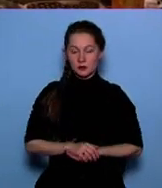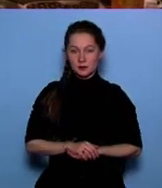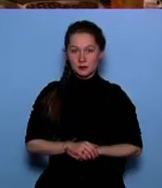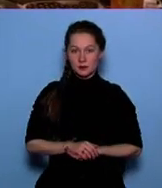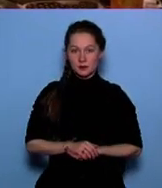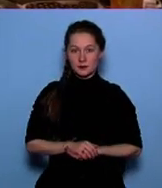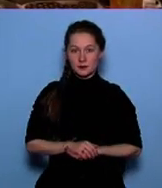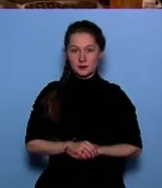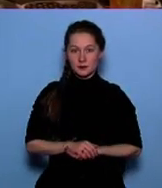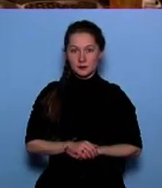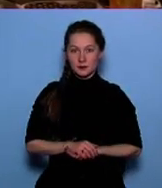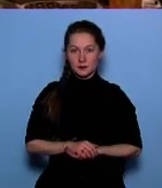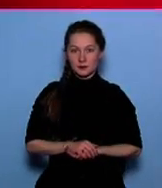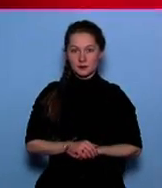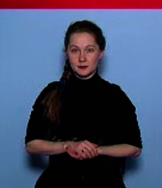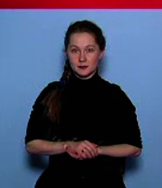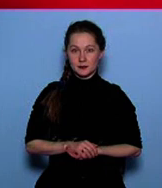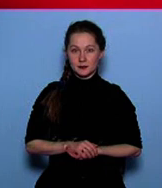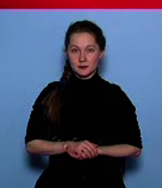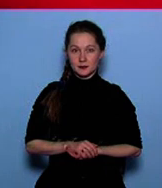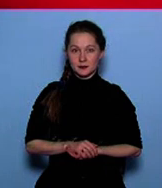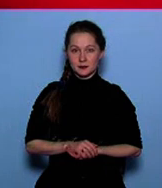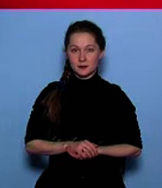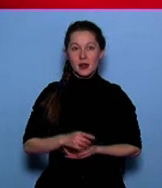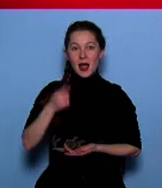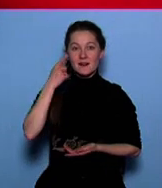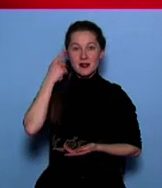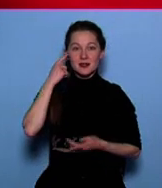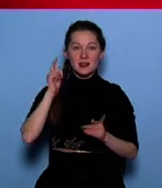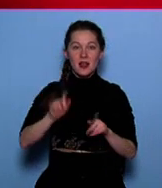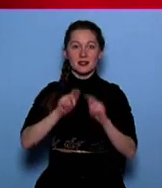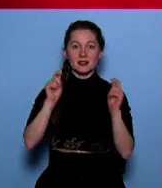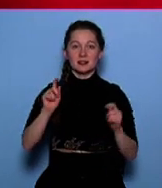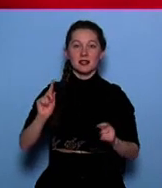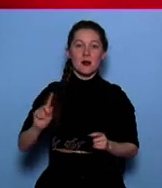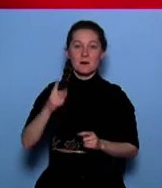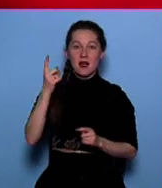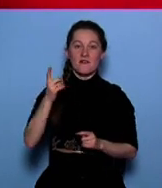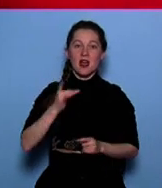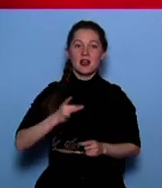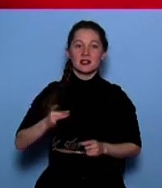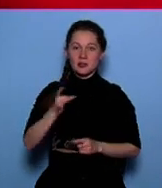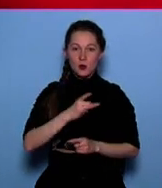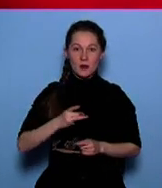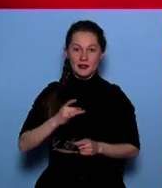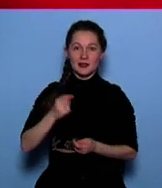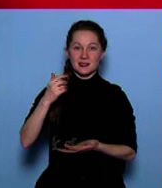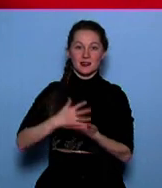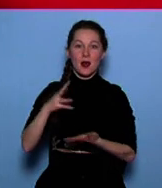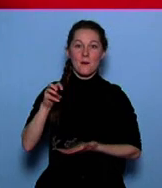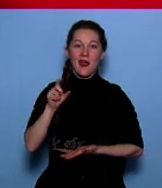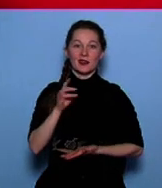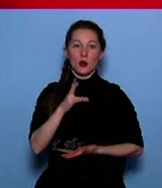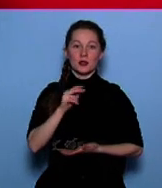Хохряков. Новости. А в Глазове открылся первый в республике центр мехатроника. Здесь будут учиться и